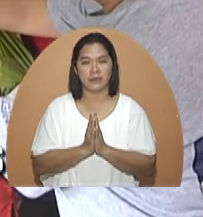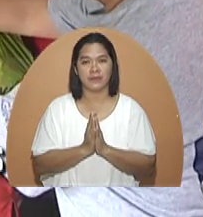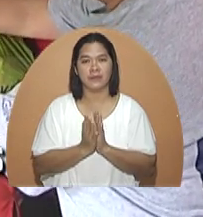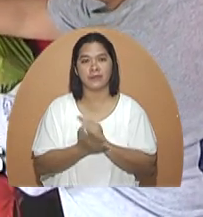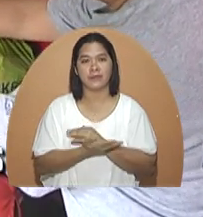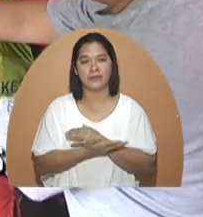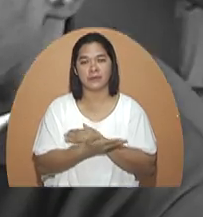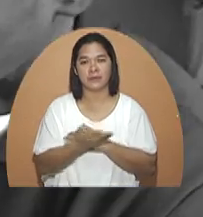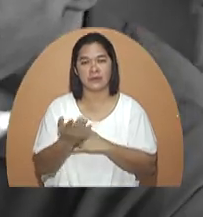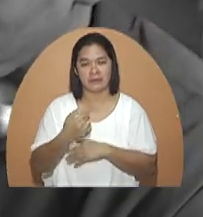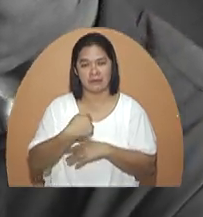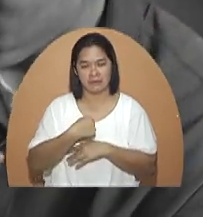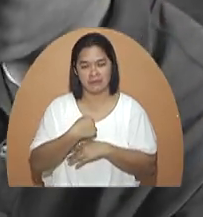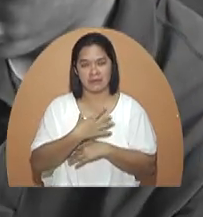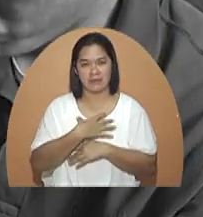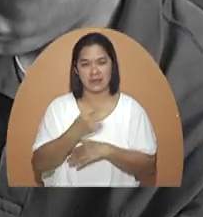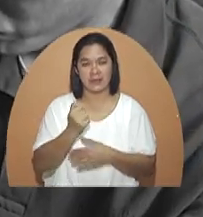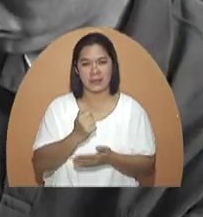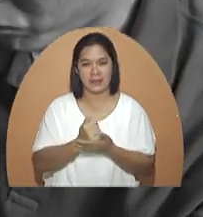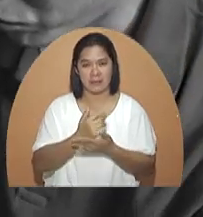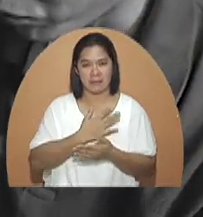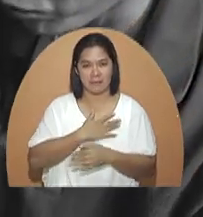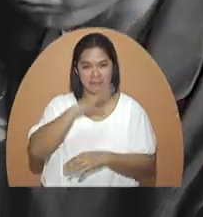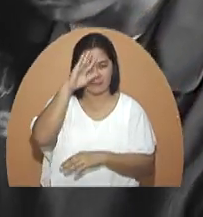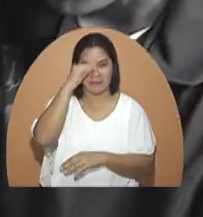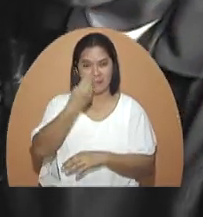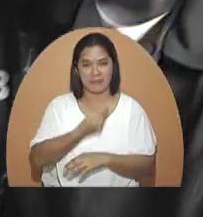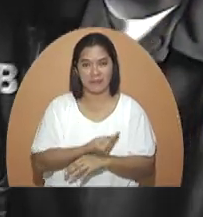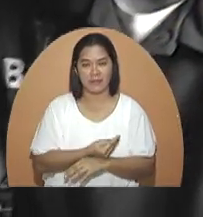gusto ko po matulungan yung anak ko